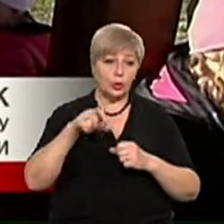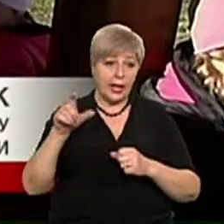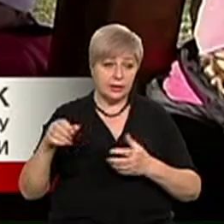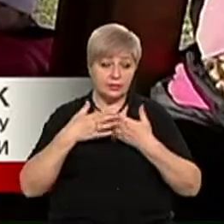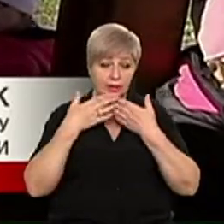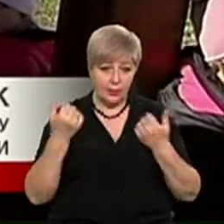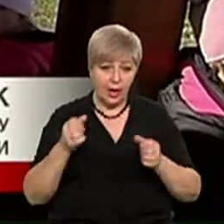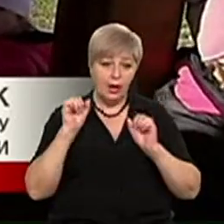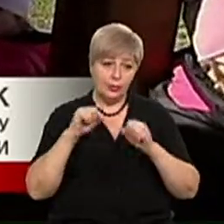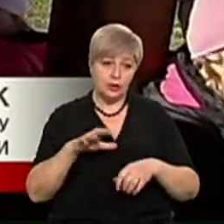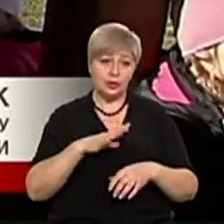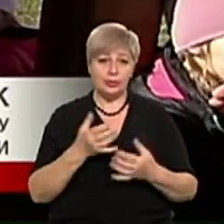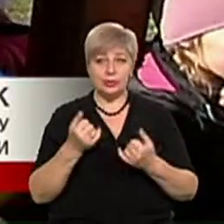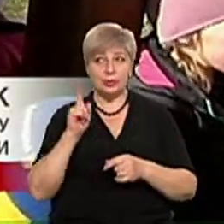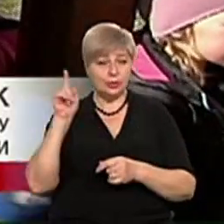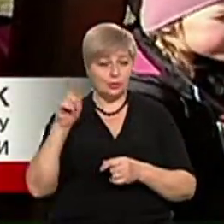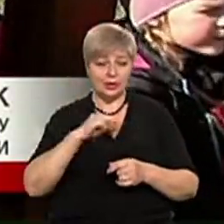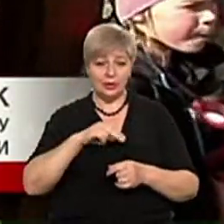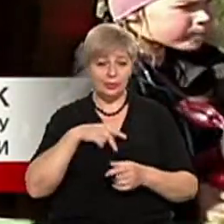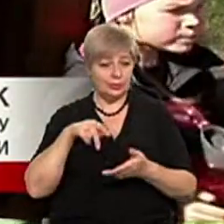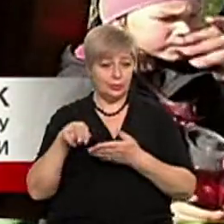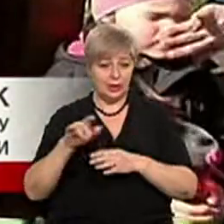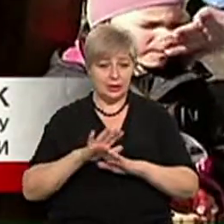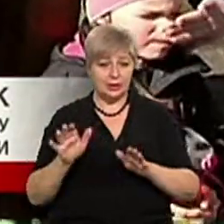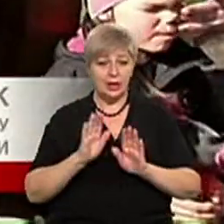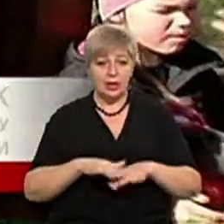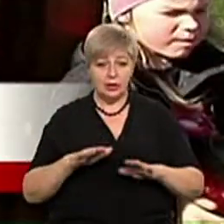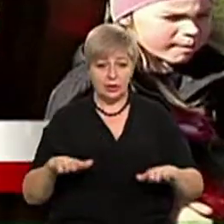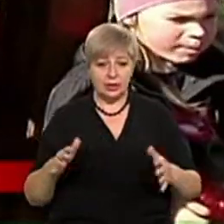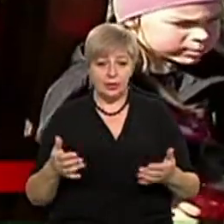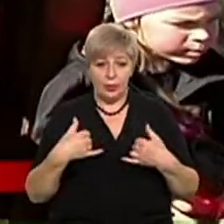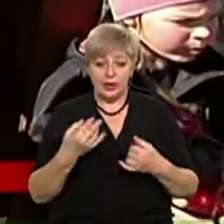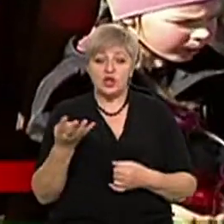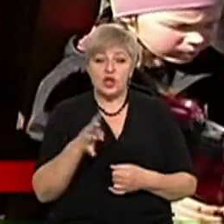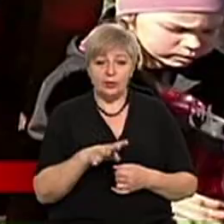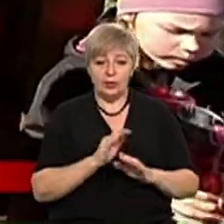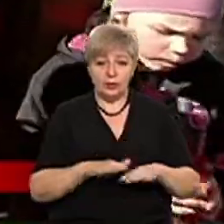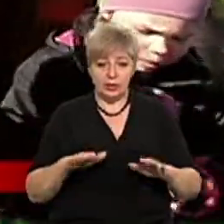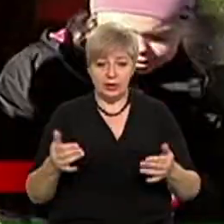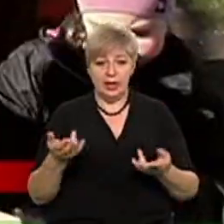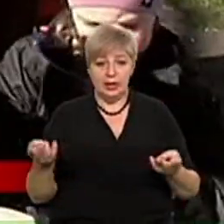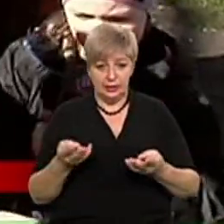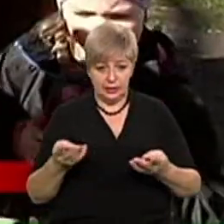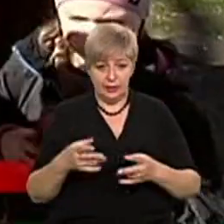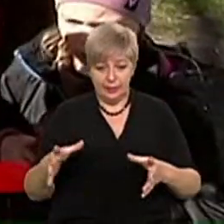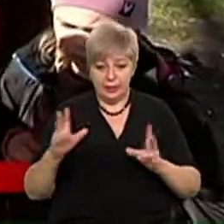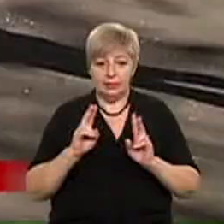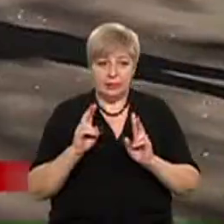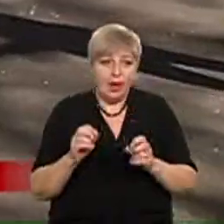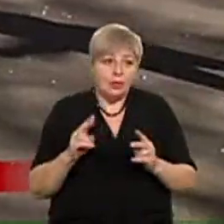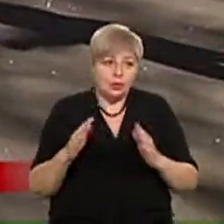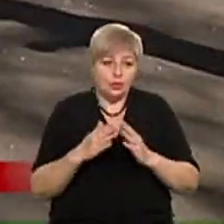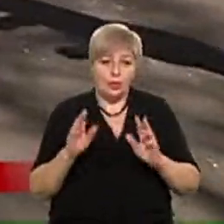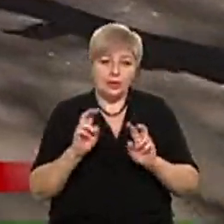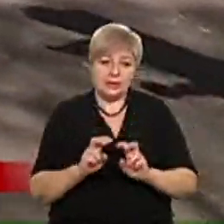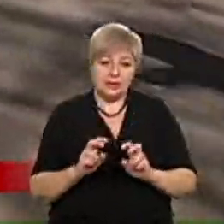сьогодні не пройти. Так як діти, четверо дітей, треба з ними якось дома сидіти.